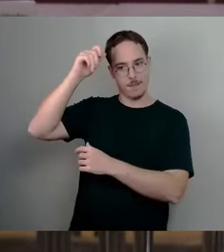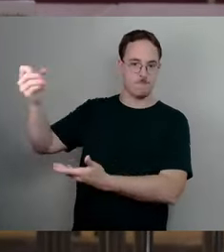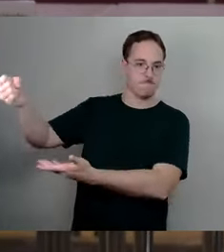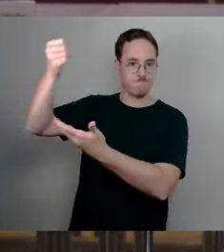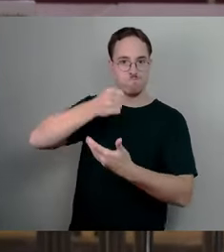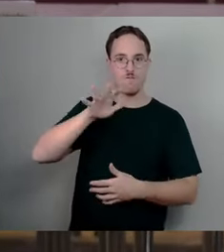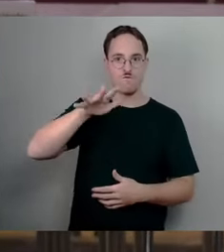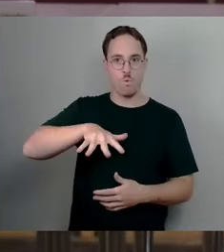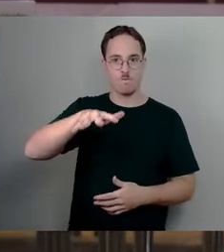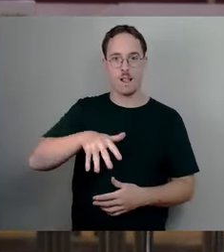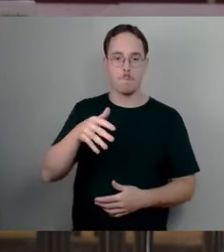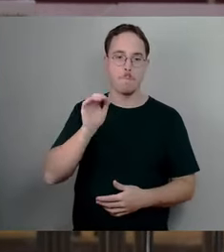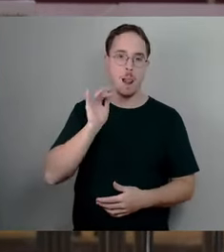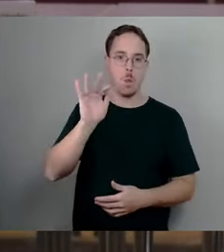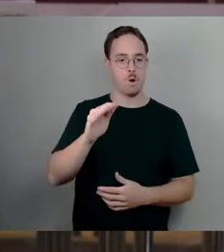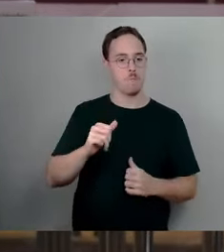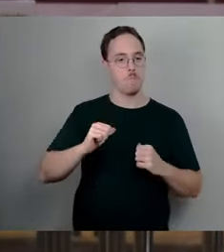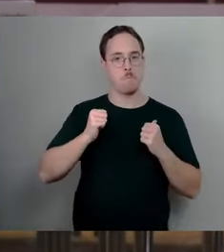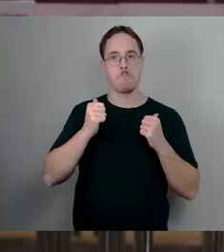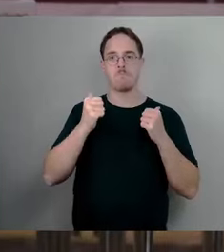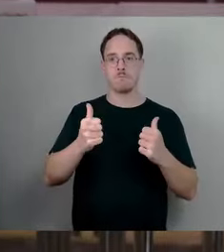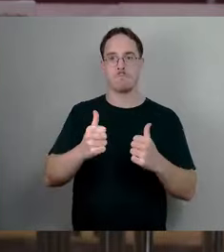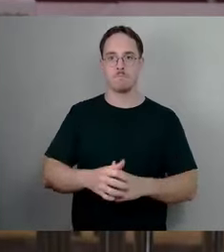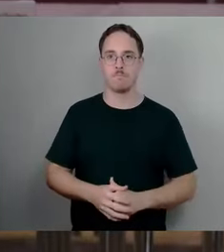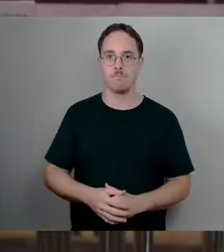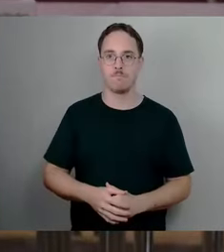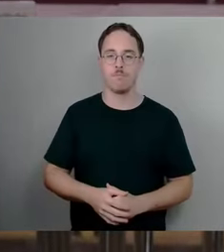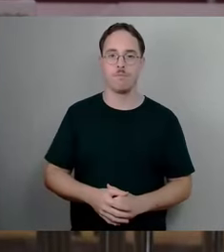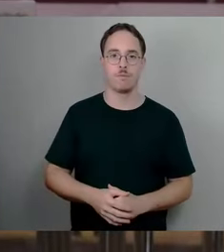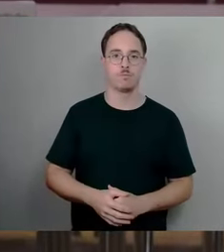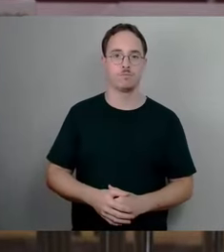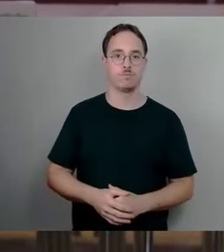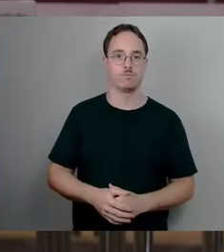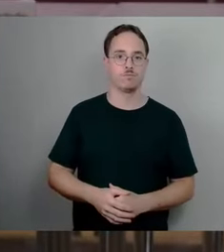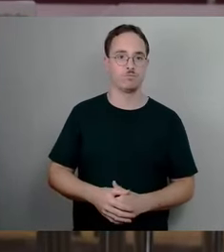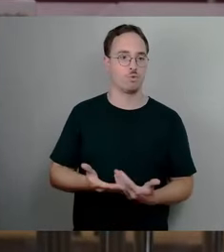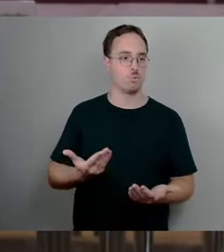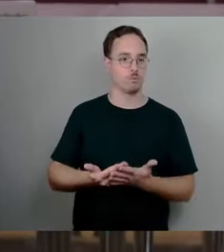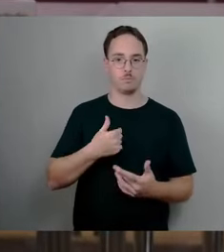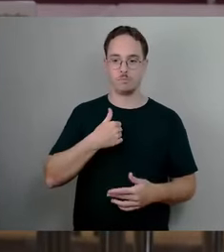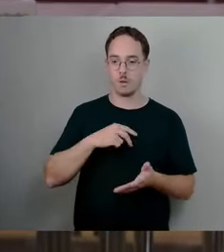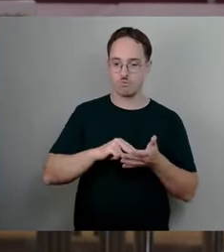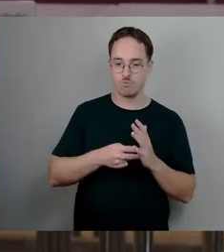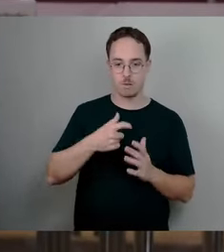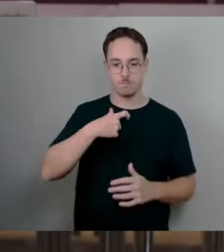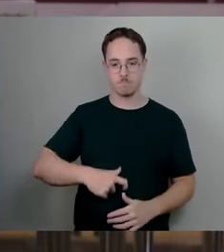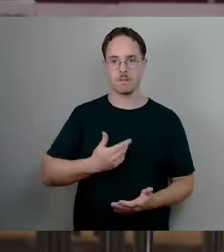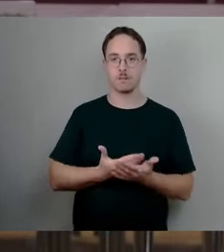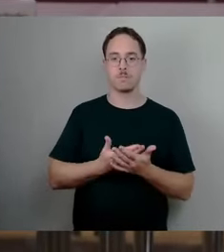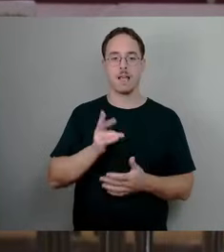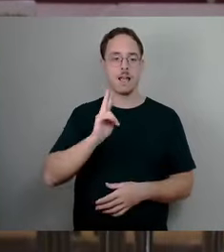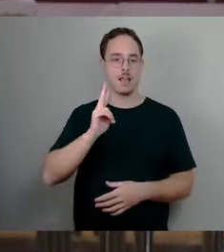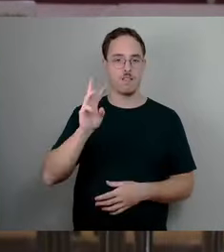Kulturpolitikern insbesondere begrüße ich natürlich die Idee einer Richard-Wagner-Akademie aus unterschiedlichen Gründen ganz